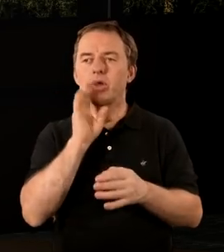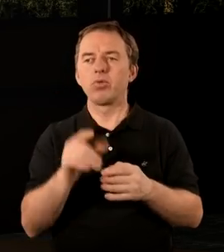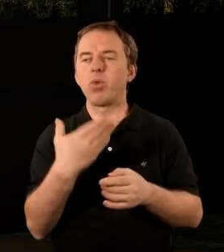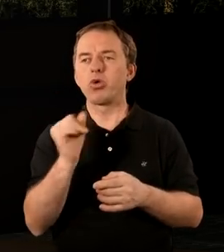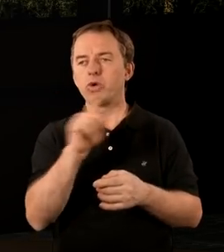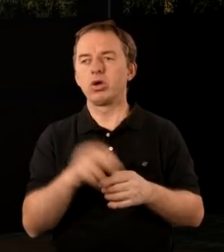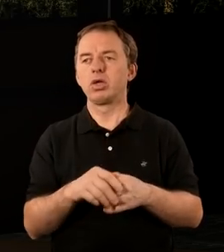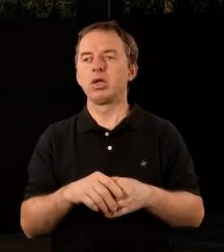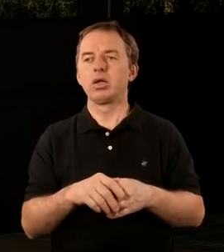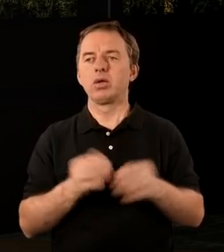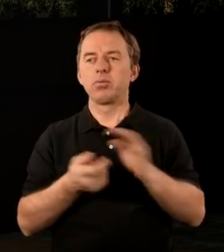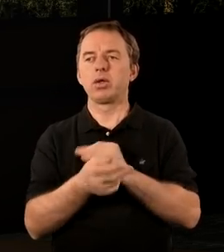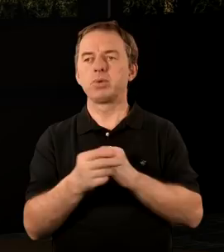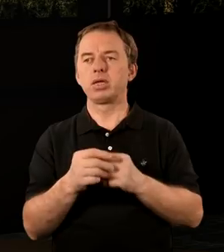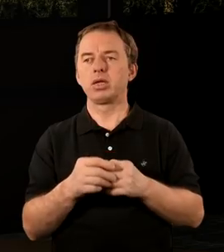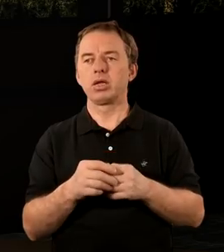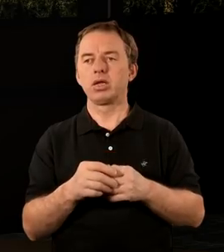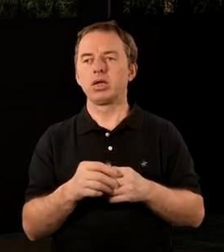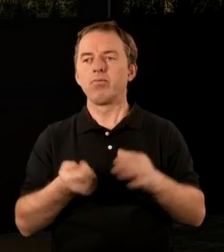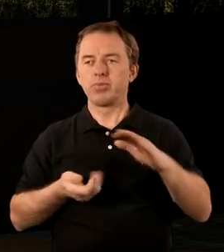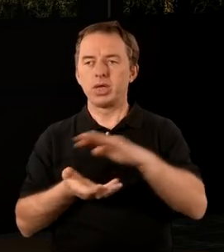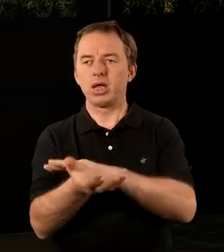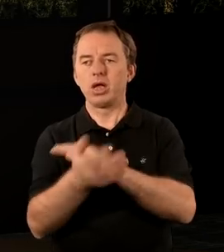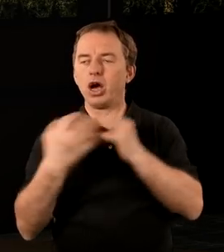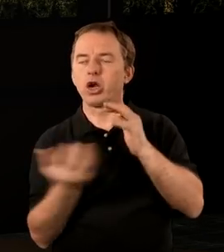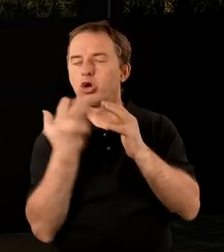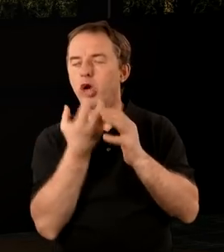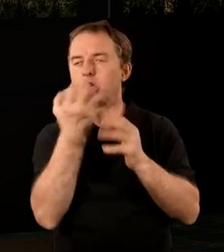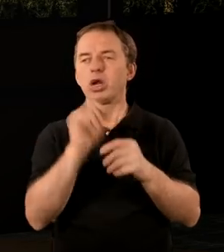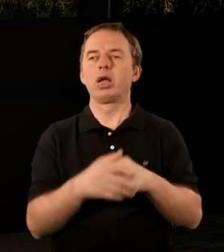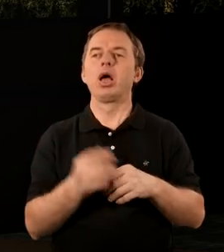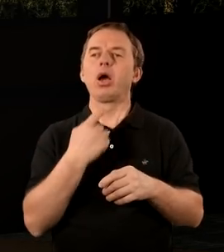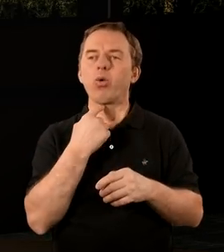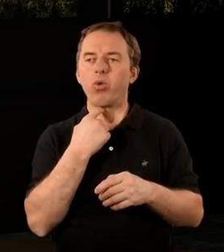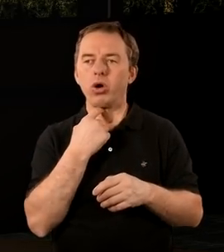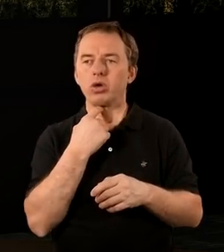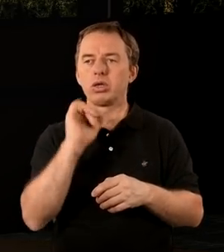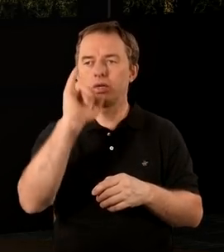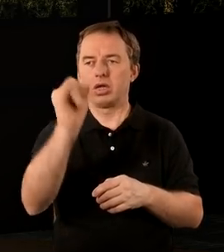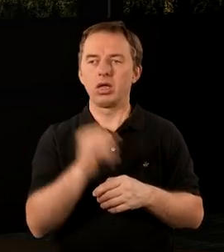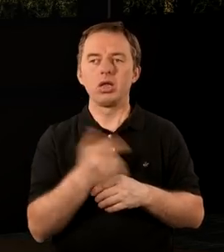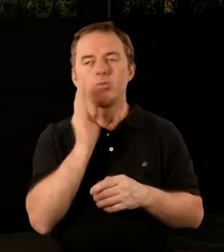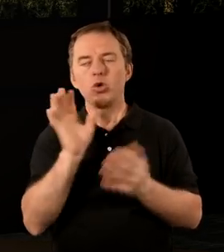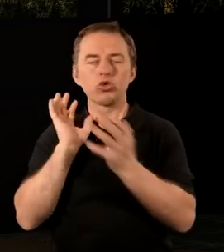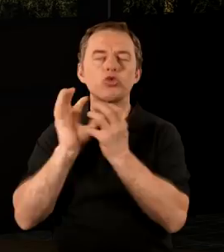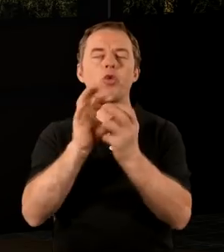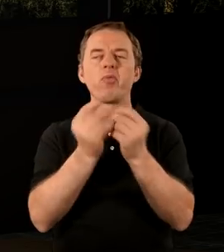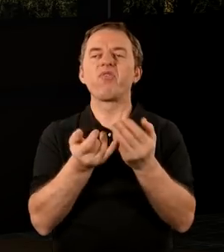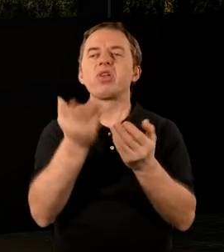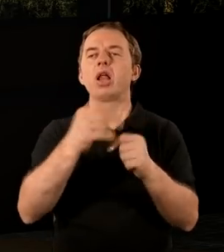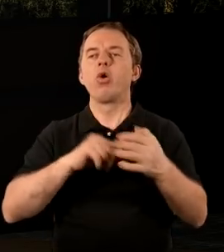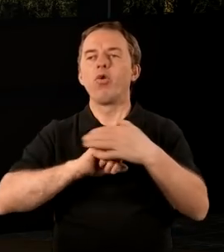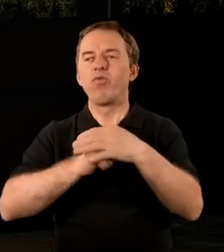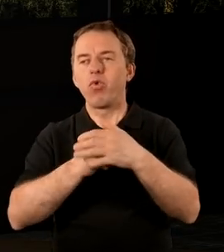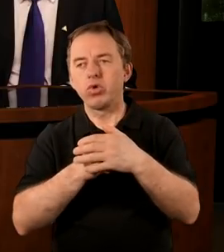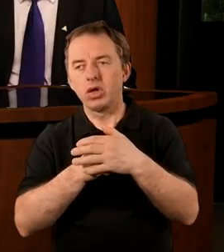podobne do mosiądzu w piecu rozżarzonego, głos zaś jego jakoby szum wielu